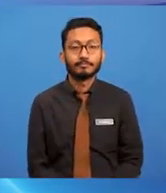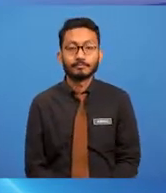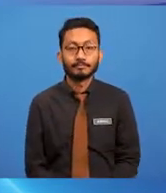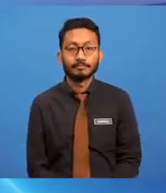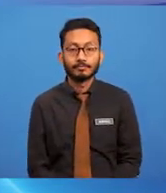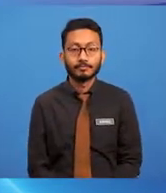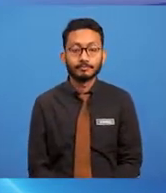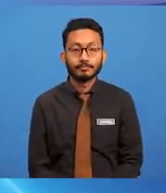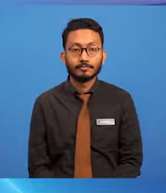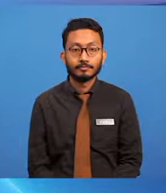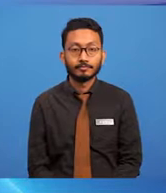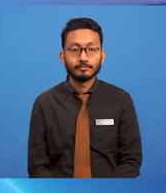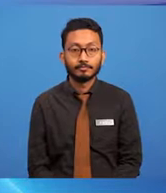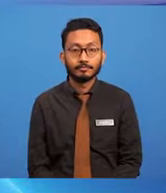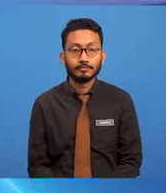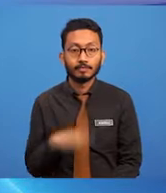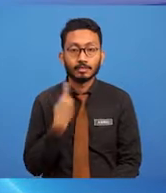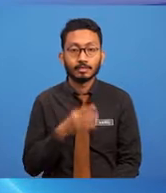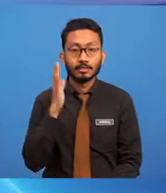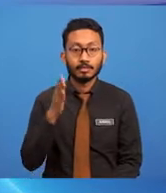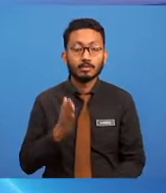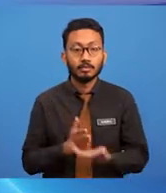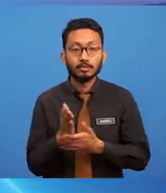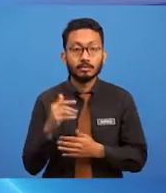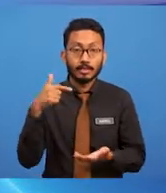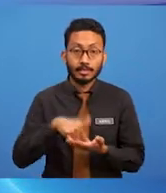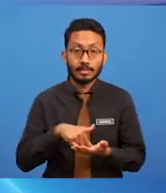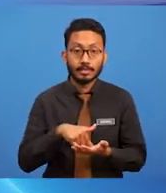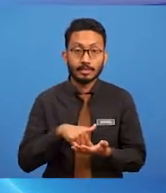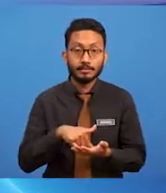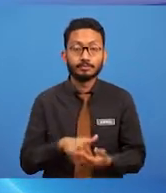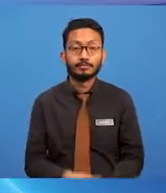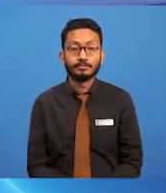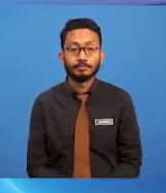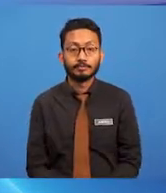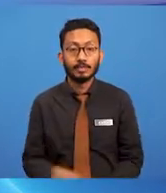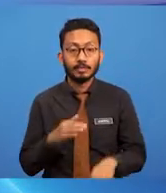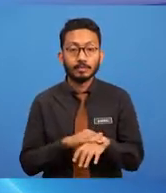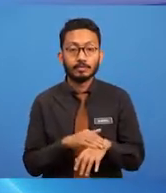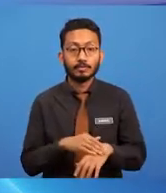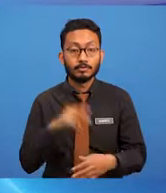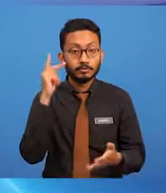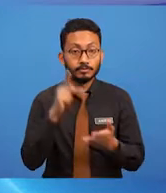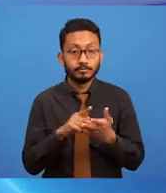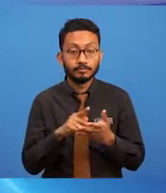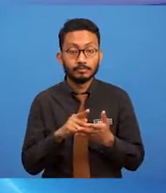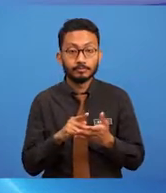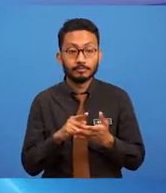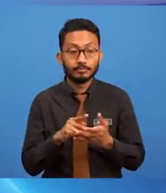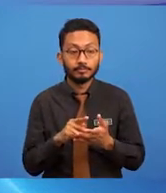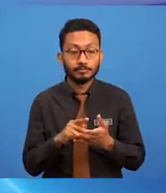kita akan teruskan lagi kepada pengenalan tentang konsep